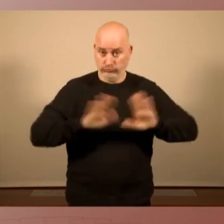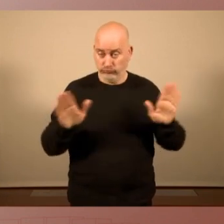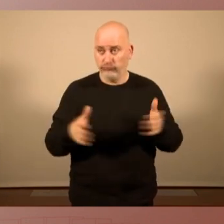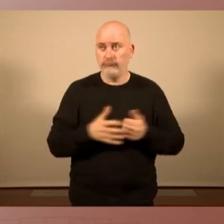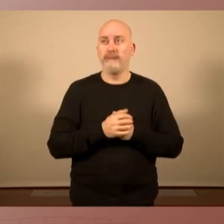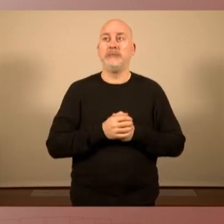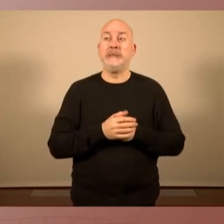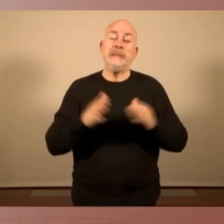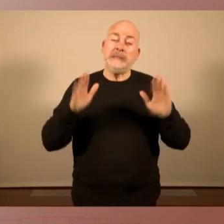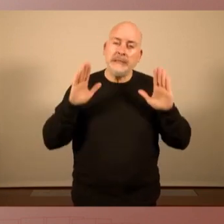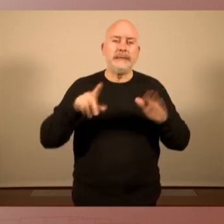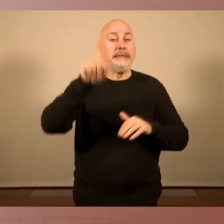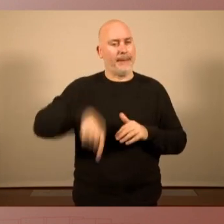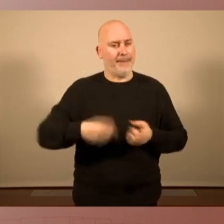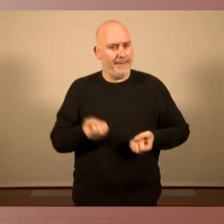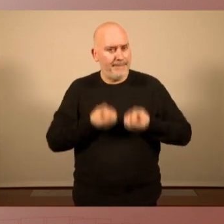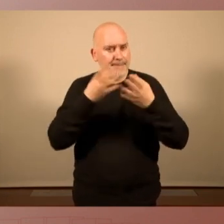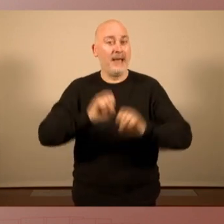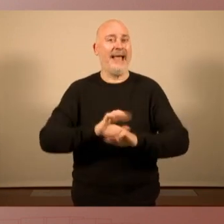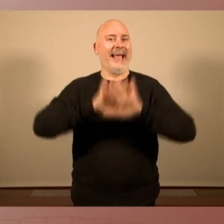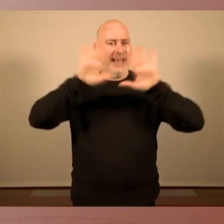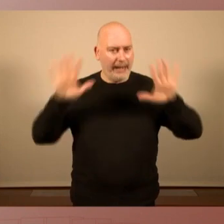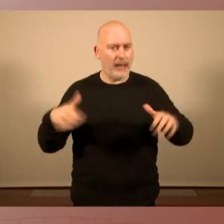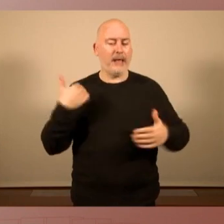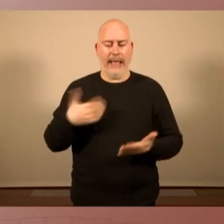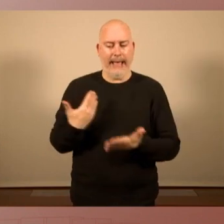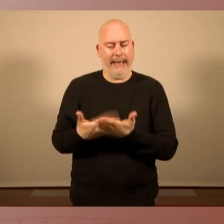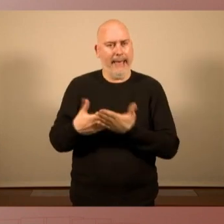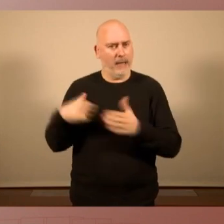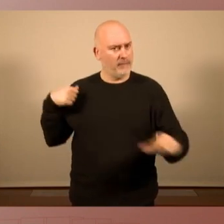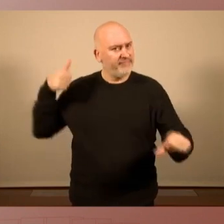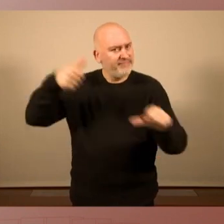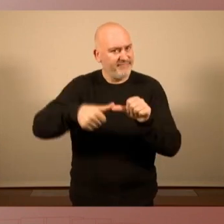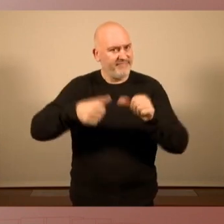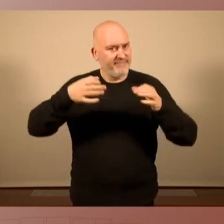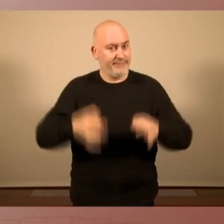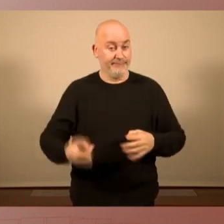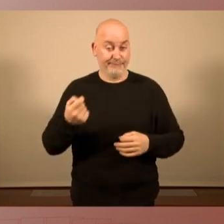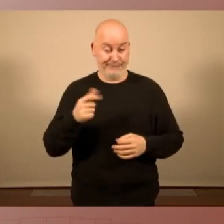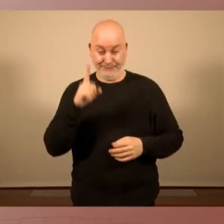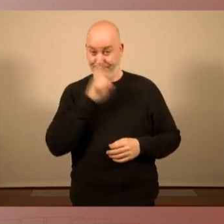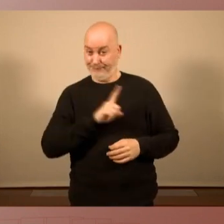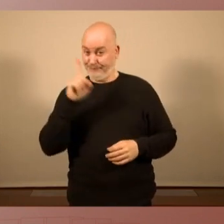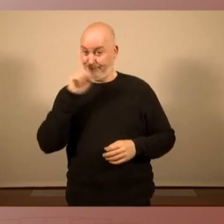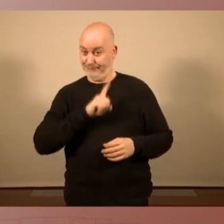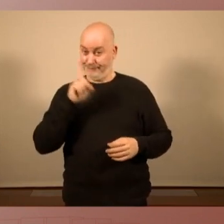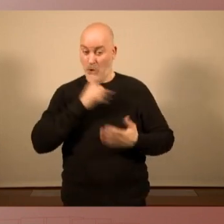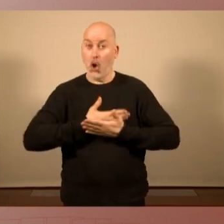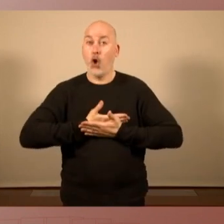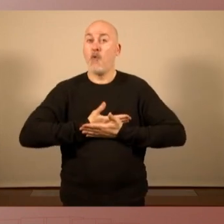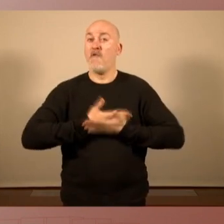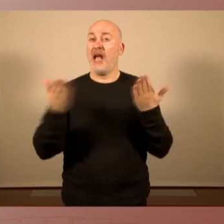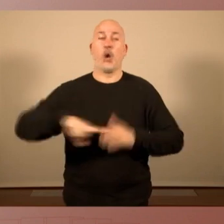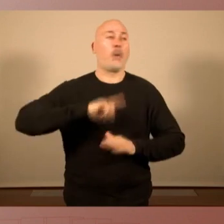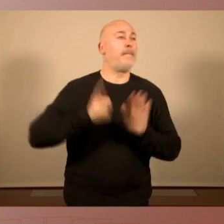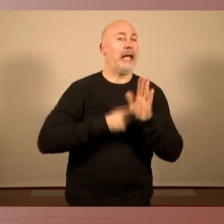tot i així deixem clar que sempre hem posat de manifest el nostre escepticisme en quant a posar totes les confiances només en les institucions. Per